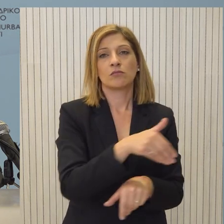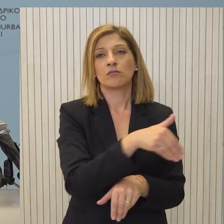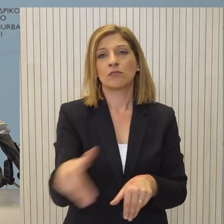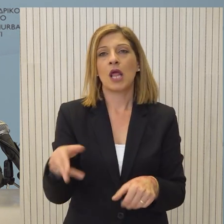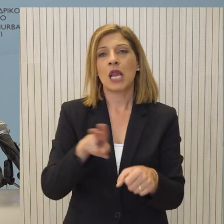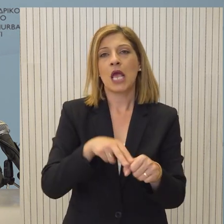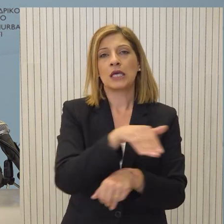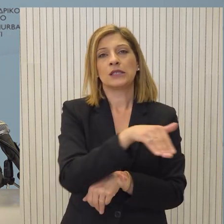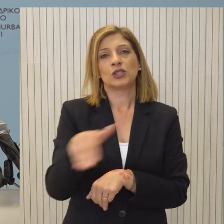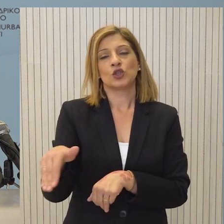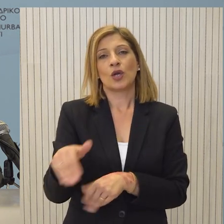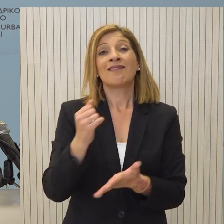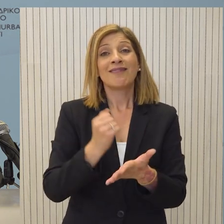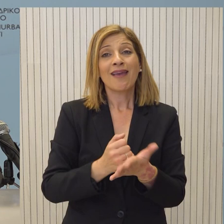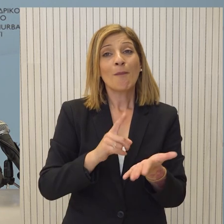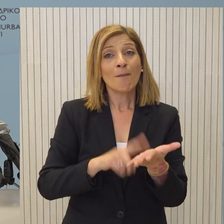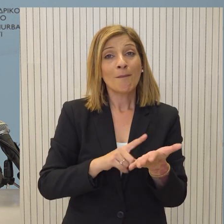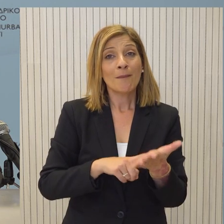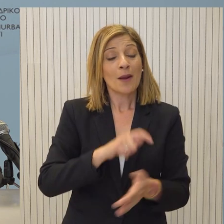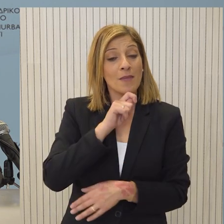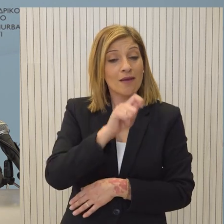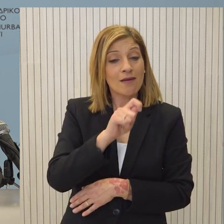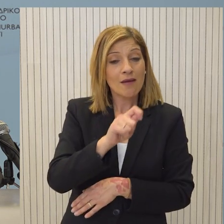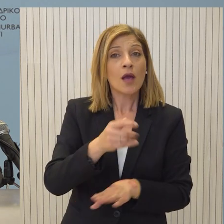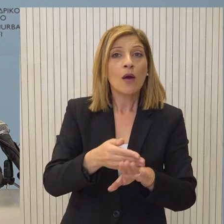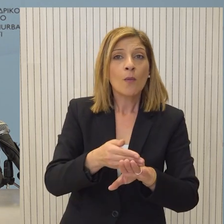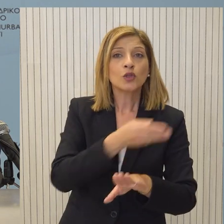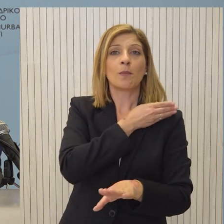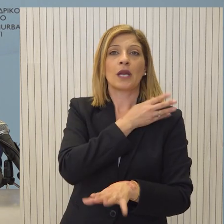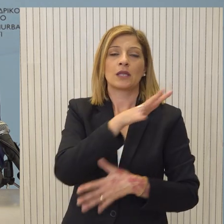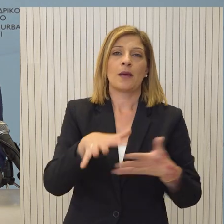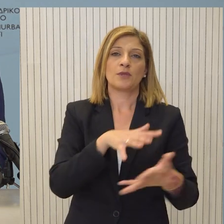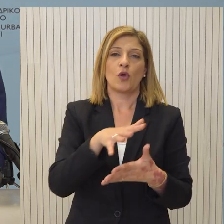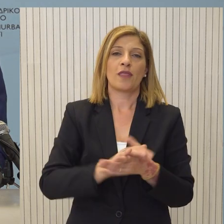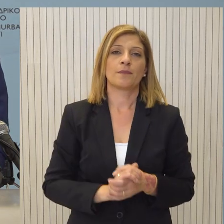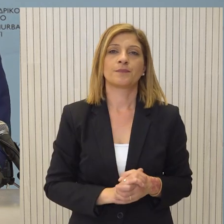αποκαταστήσει την κατάσταση το στάτους κουβό όπως ήταν πριν τα επεισόδια